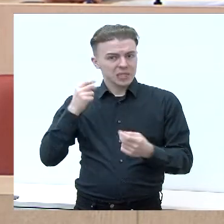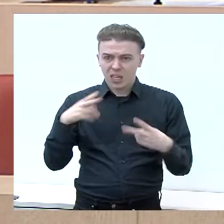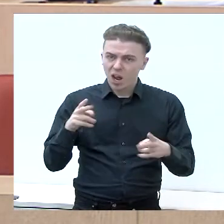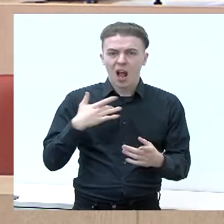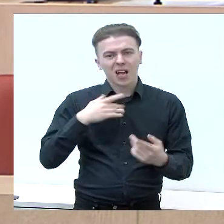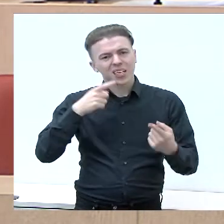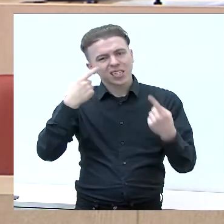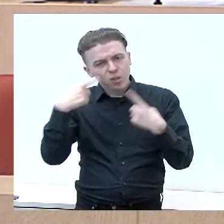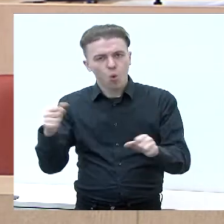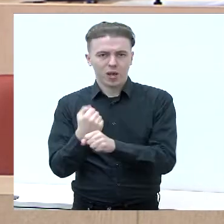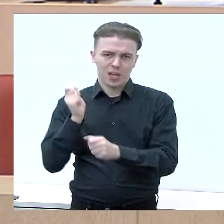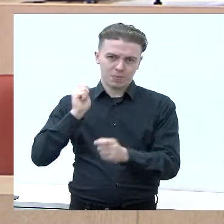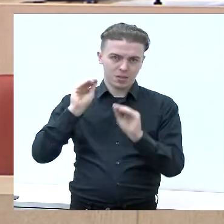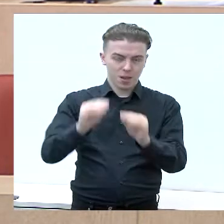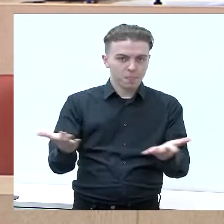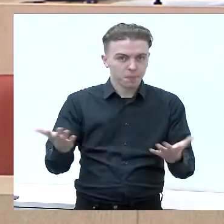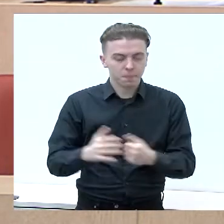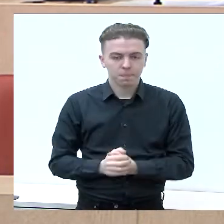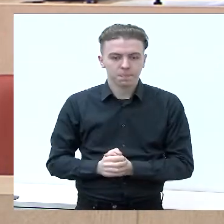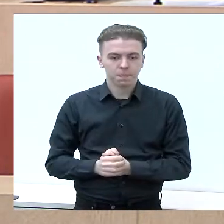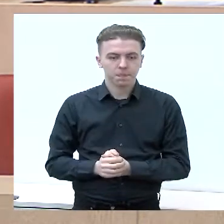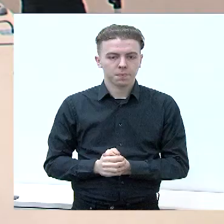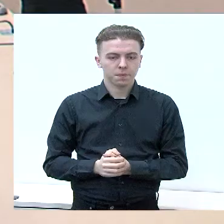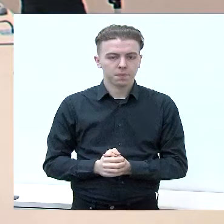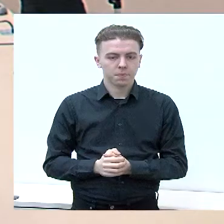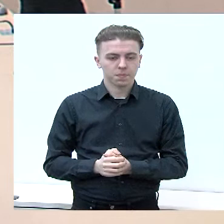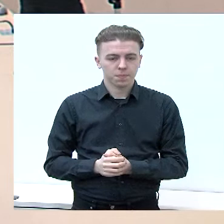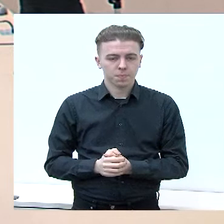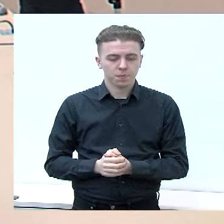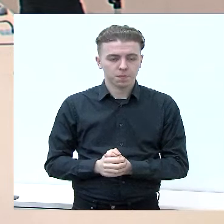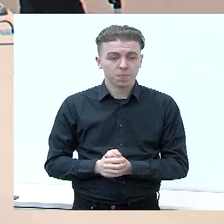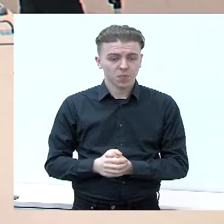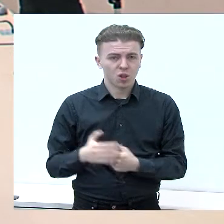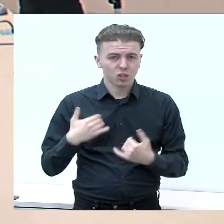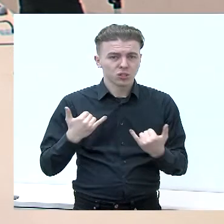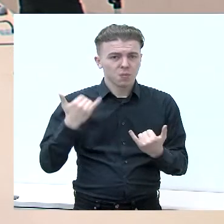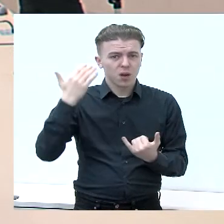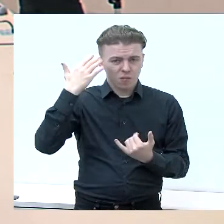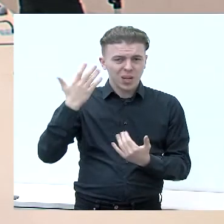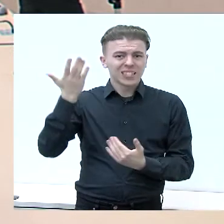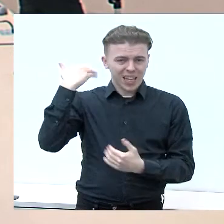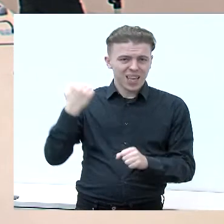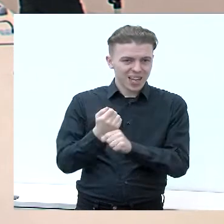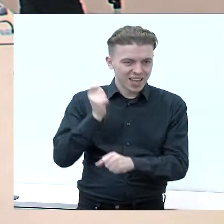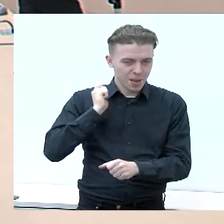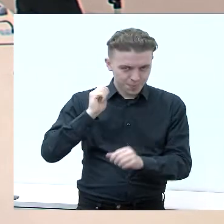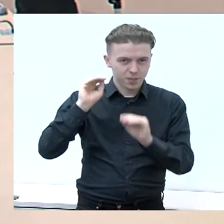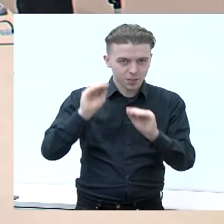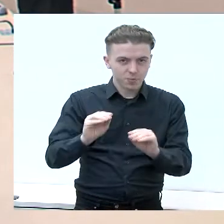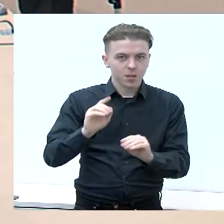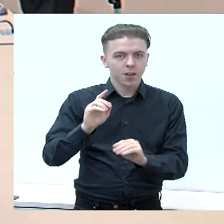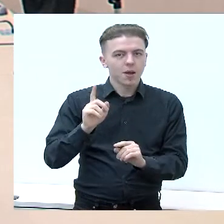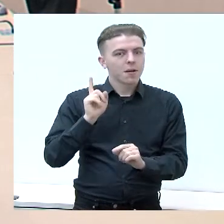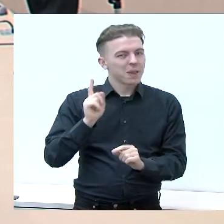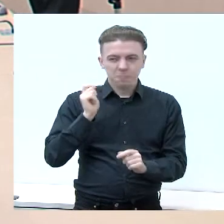būti, gal kitokia? Taip, prašom. Aš manau, senai reikia kalvarijoje užkurti pirtį, bet perkelti